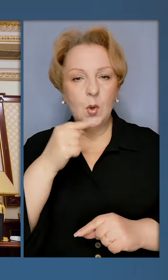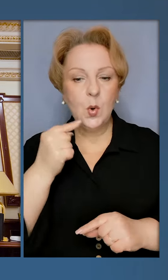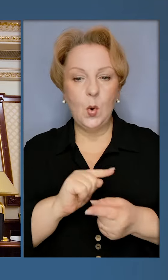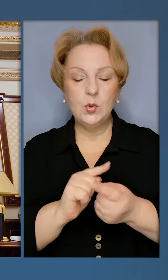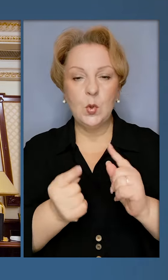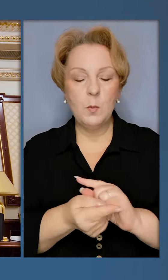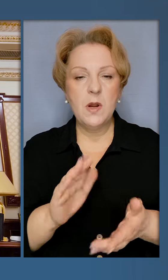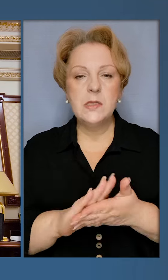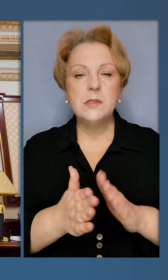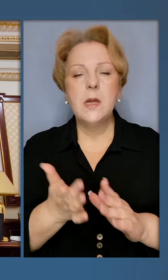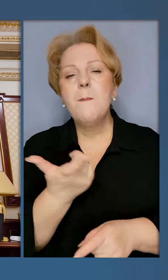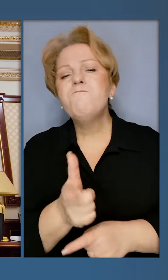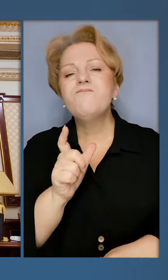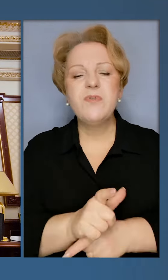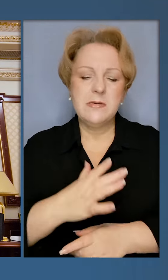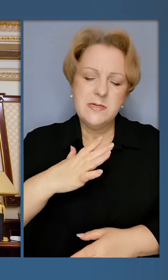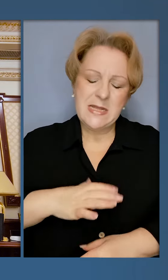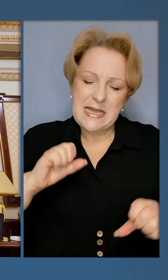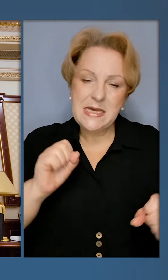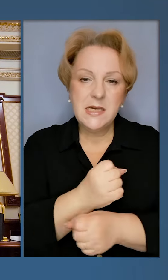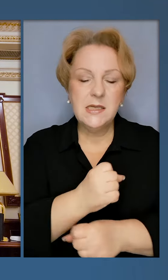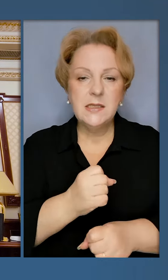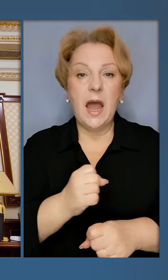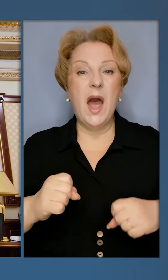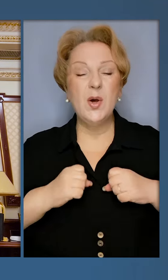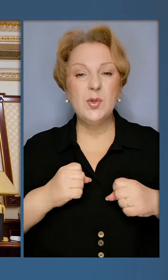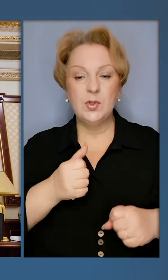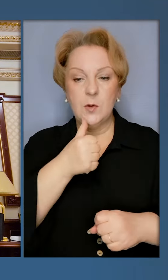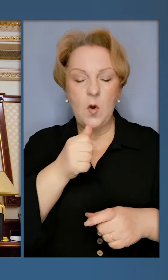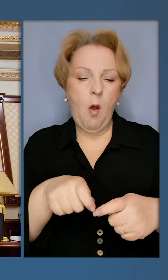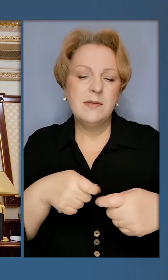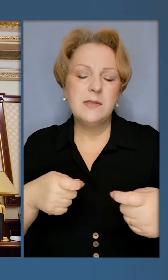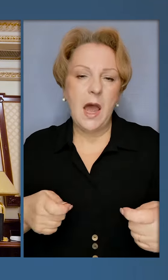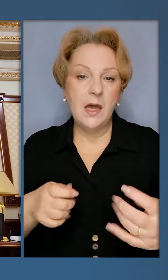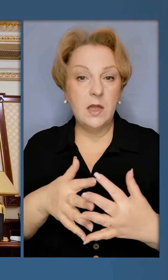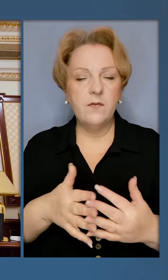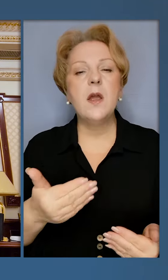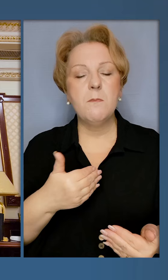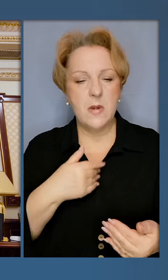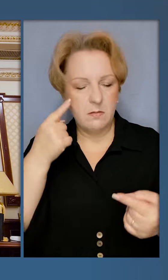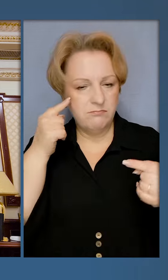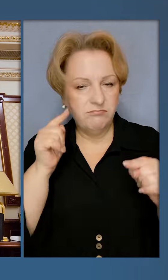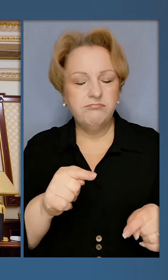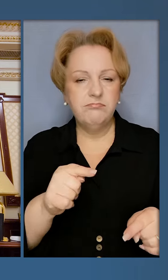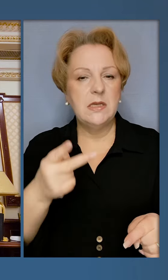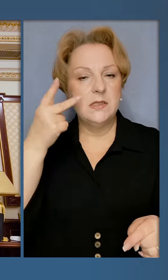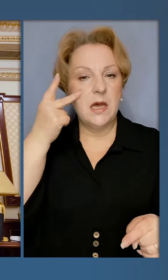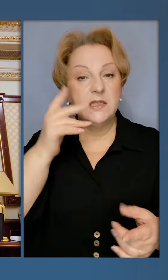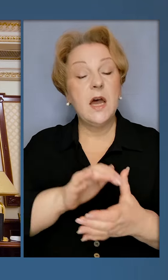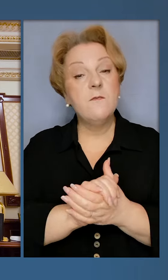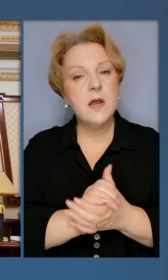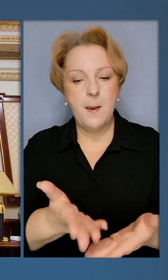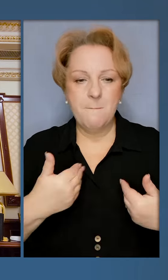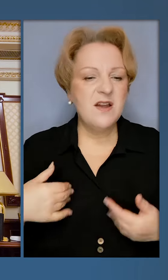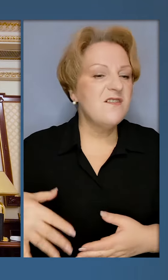Росії зробити ситуацію більш нестерпною і спробу затягнути цю війну. Ми зацікавлені у мирі.